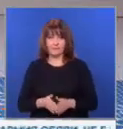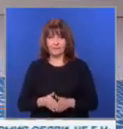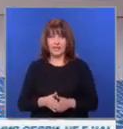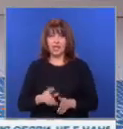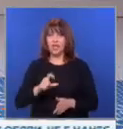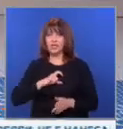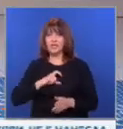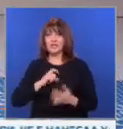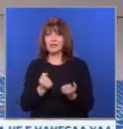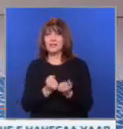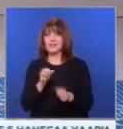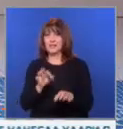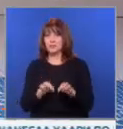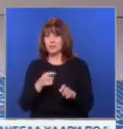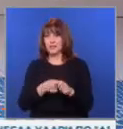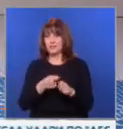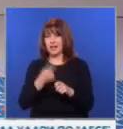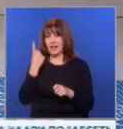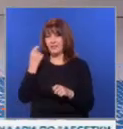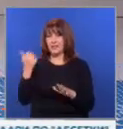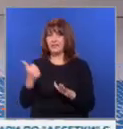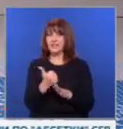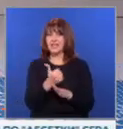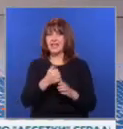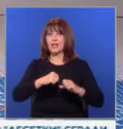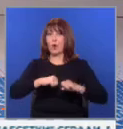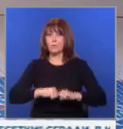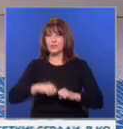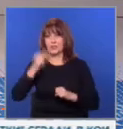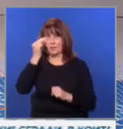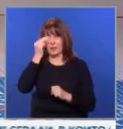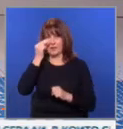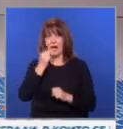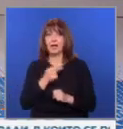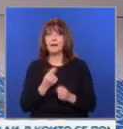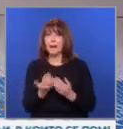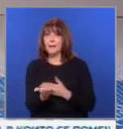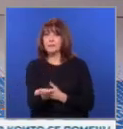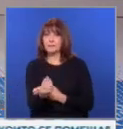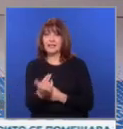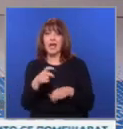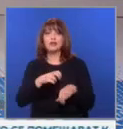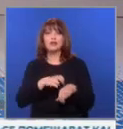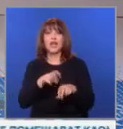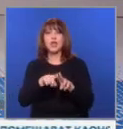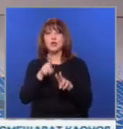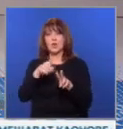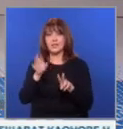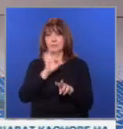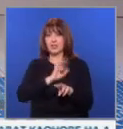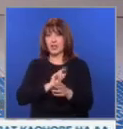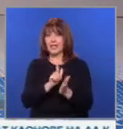Частични местни избори се проведоха вчера в 16 общини в страната. Субедител на преднина Джунейт Юнузов